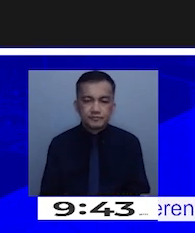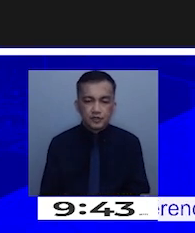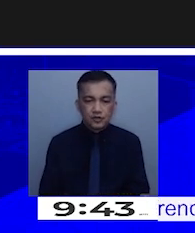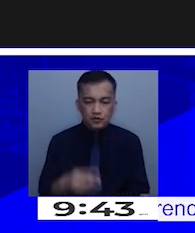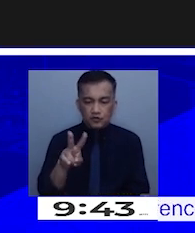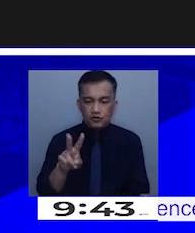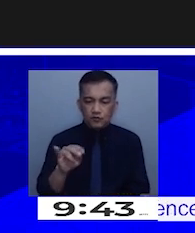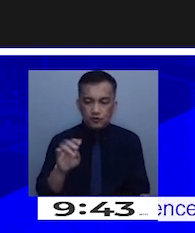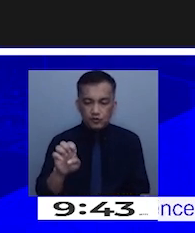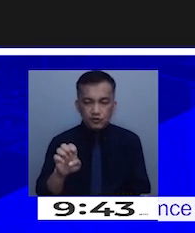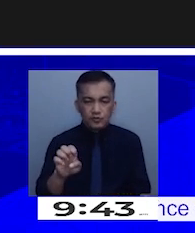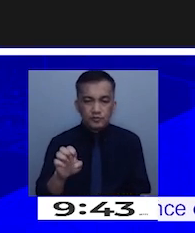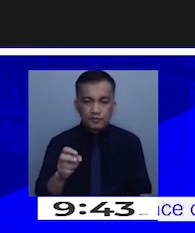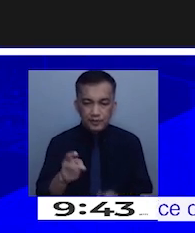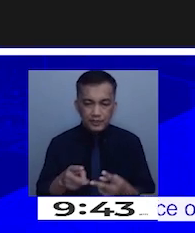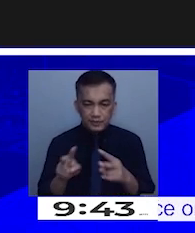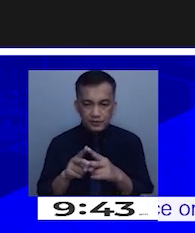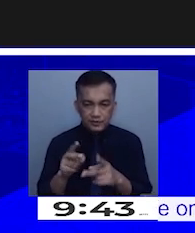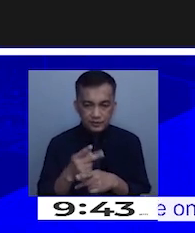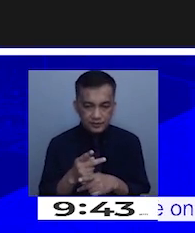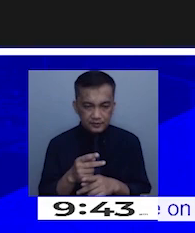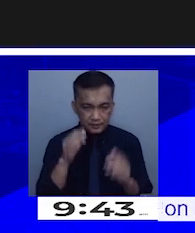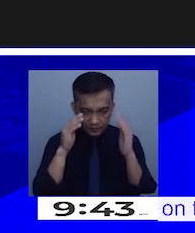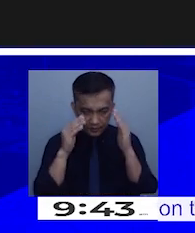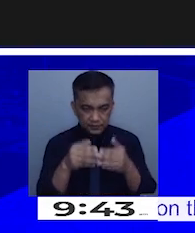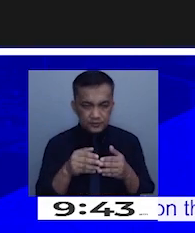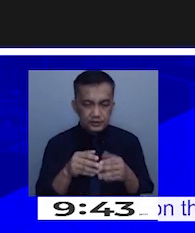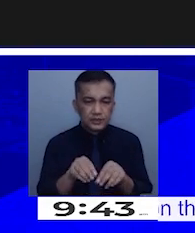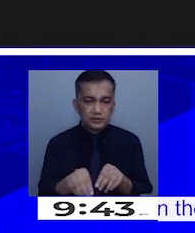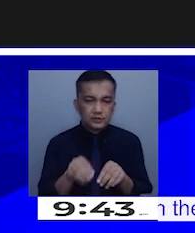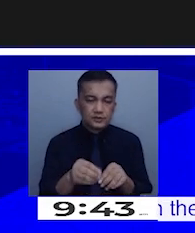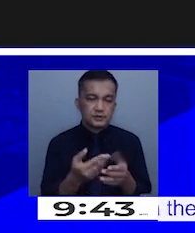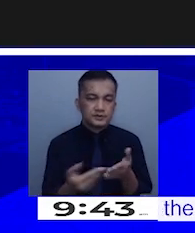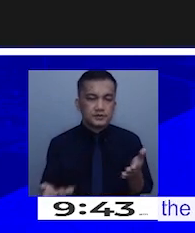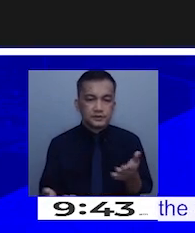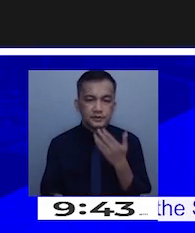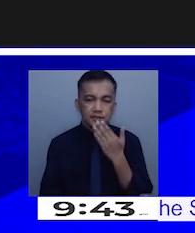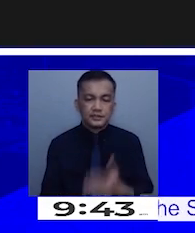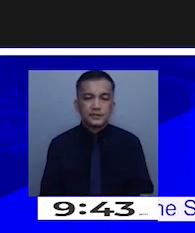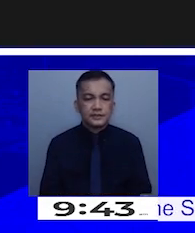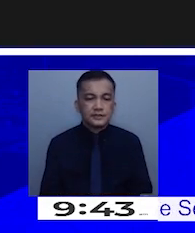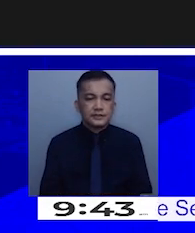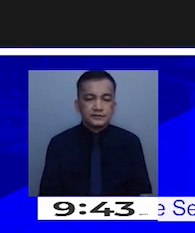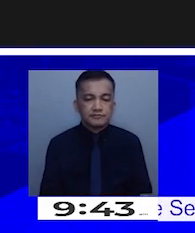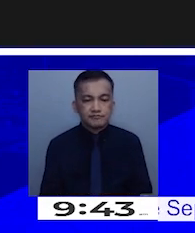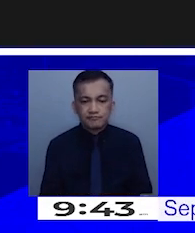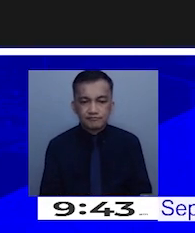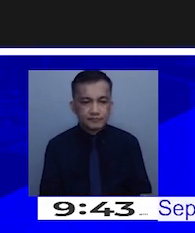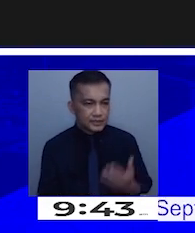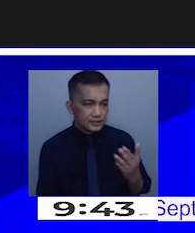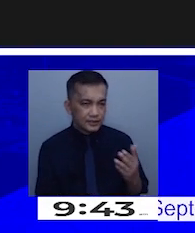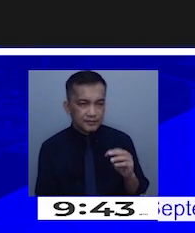value production, specifically doon sa agricultural commodities. Thank you. Thank you, NS.